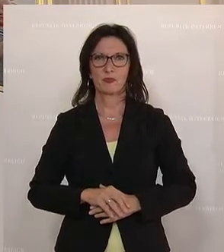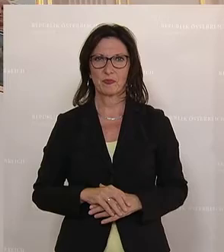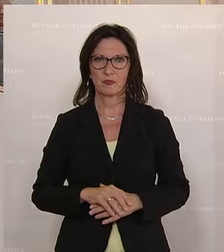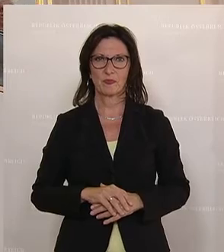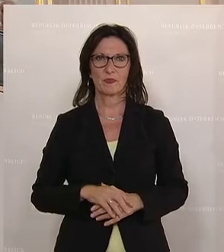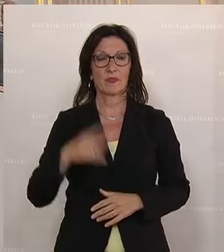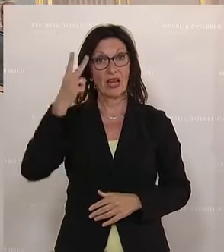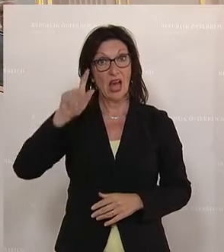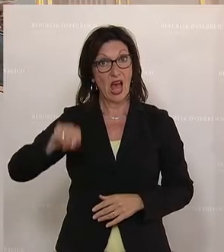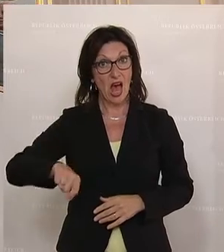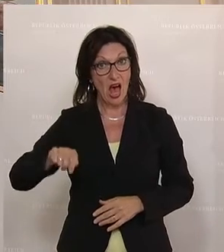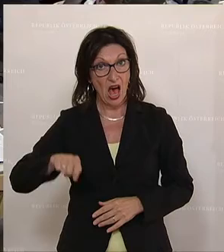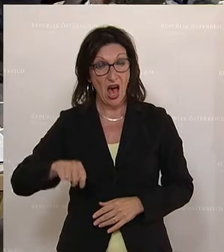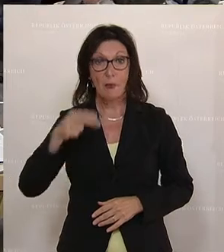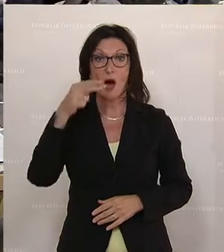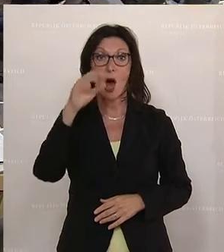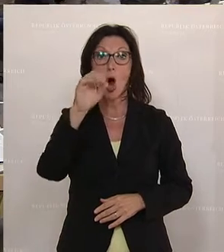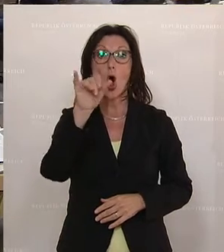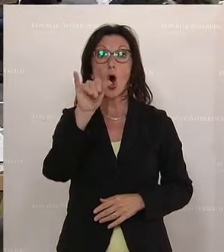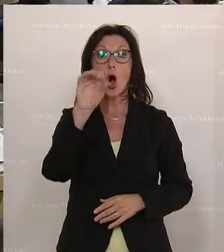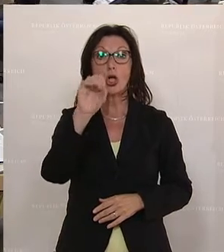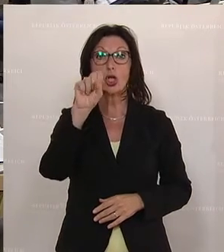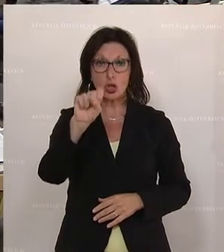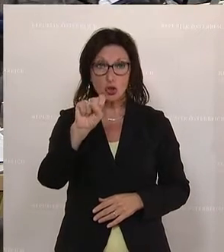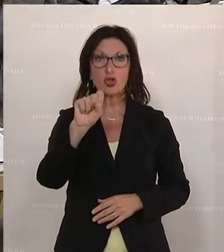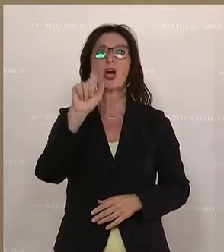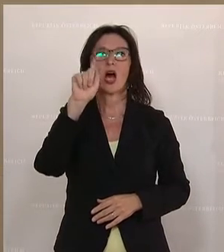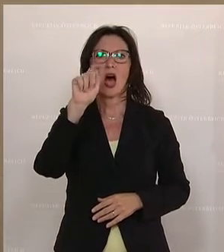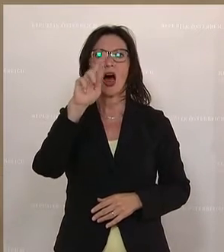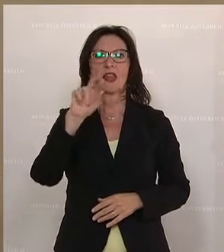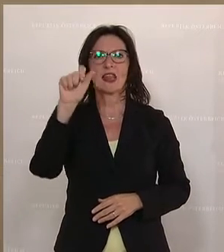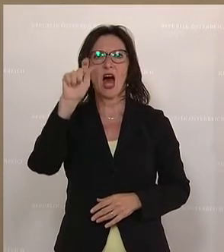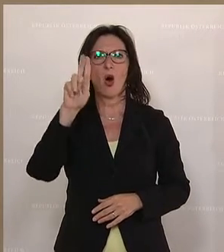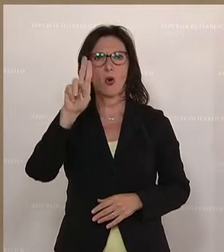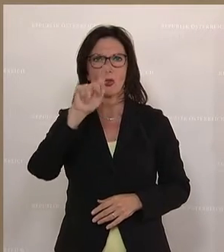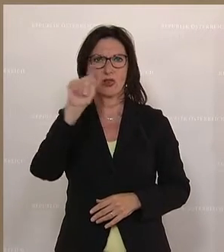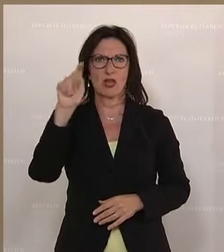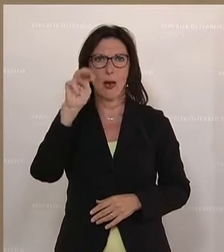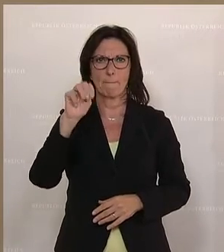Herr Abgeordneter Röhr-Stadtmannsdorff, Sie haben das Wort. Danke, Frau Präsidentin.